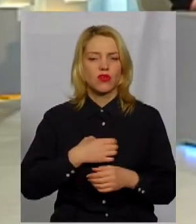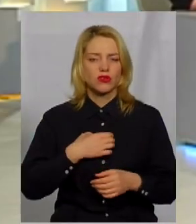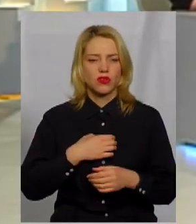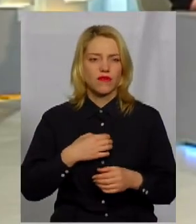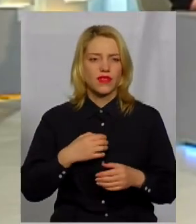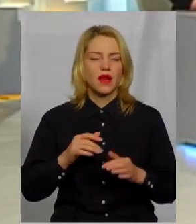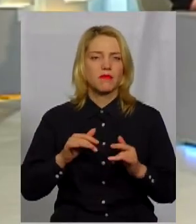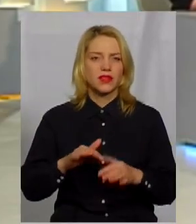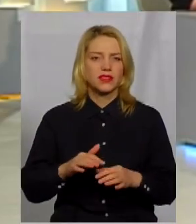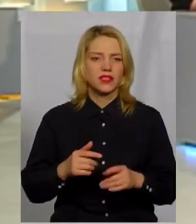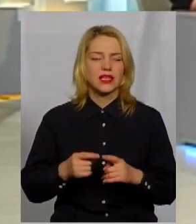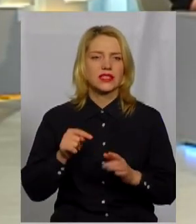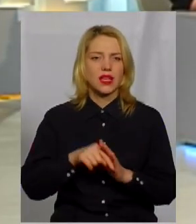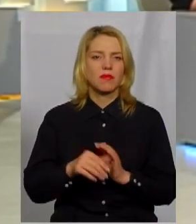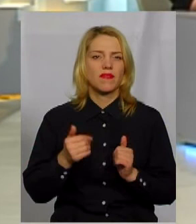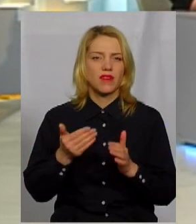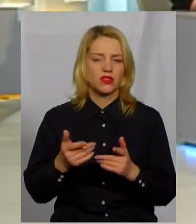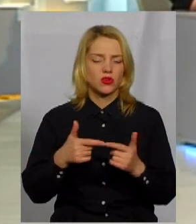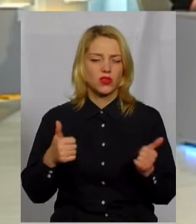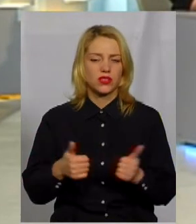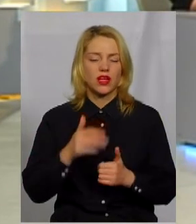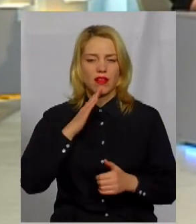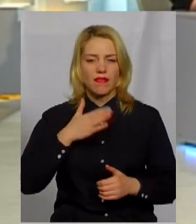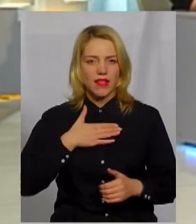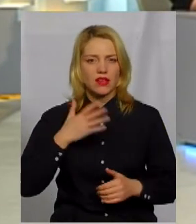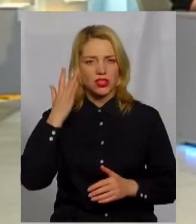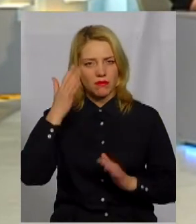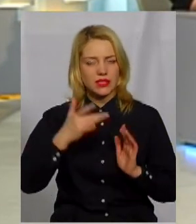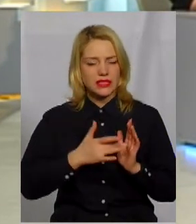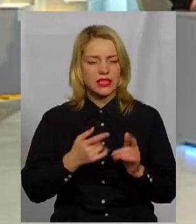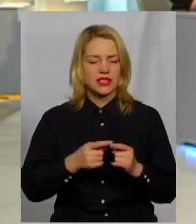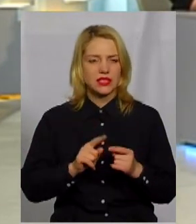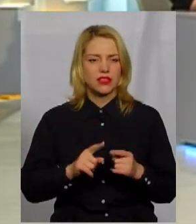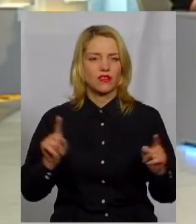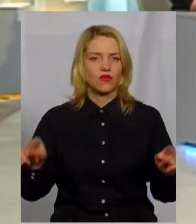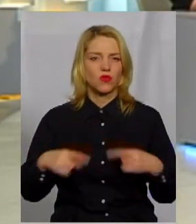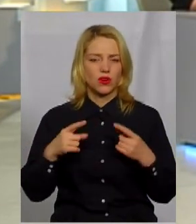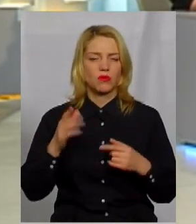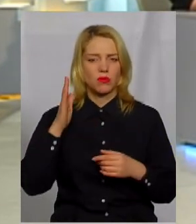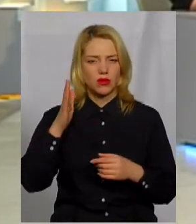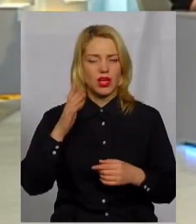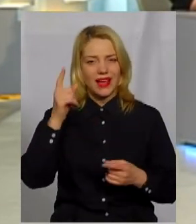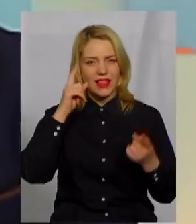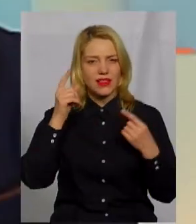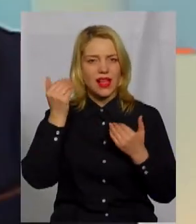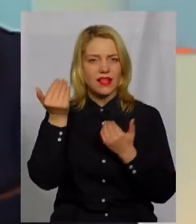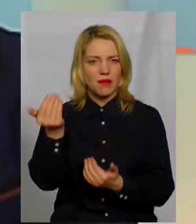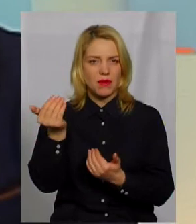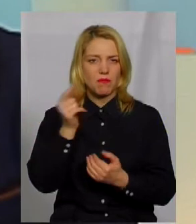саме вашої громадської організації? Наша місія звучить дуже конкретно. Ми творимо майбутнє ідеями молоді.